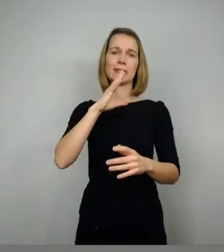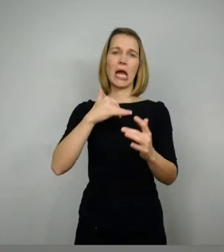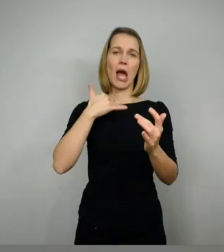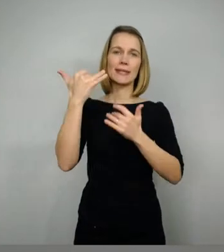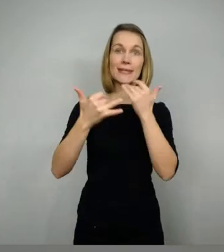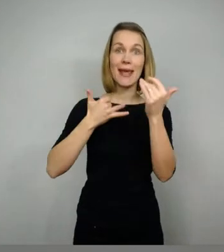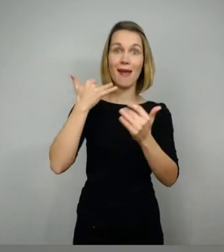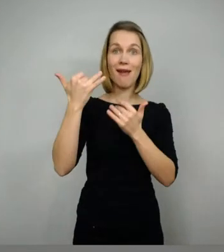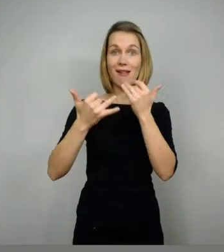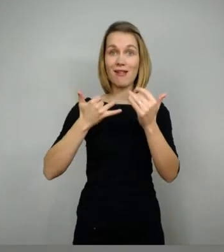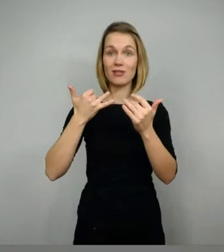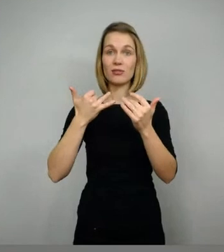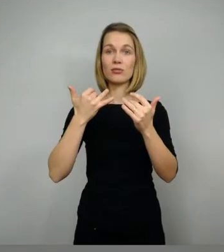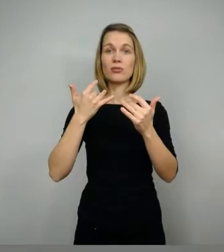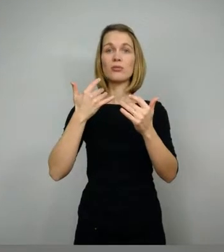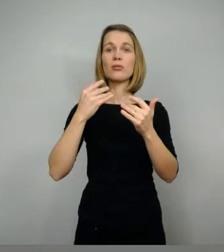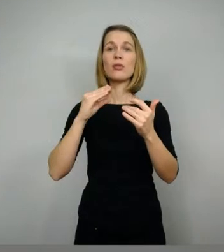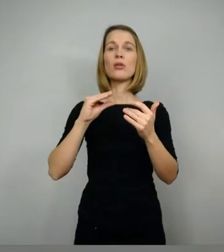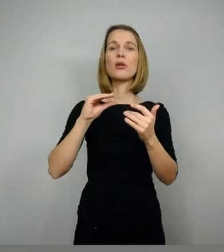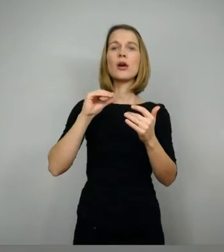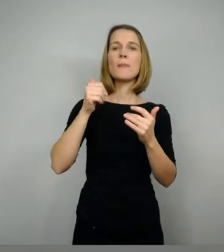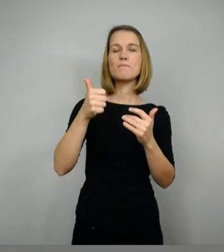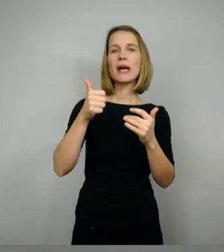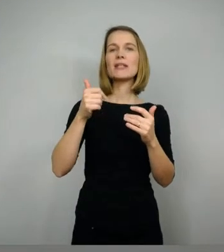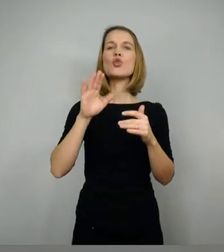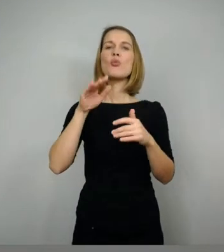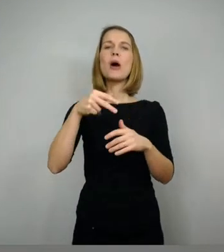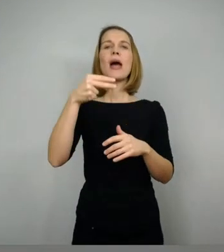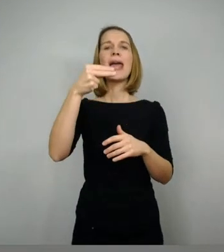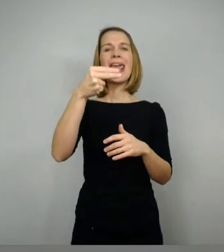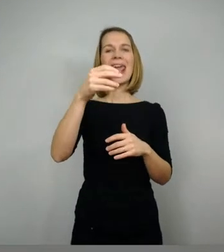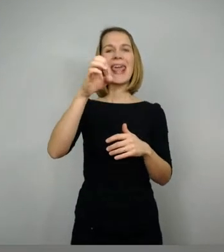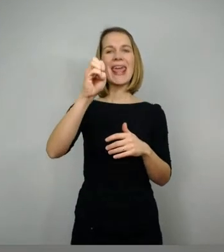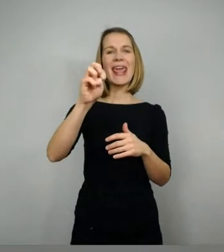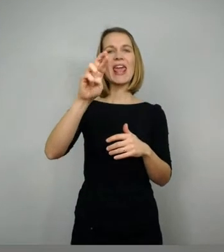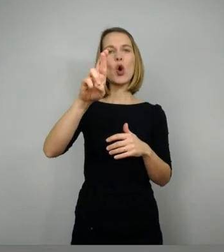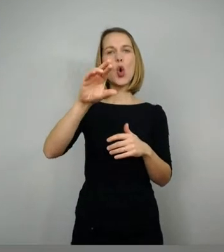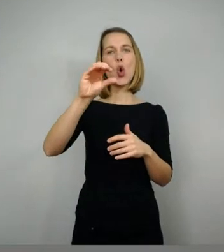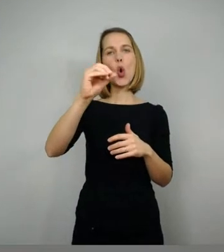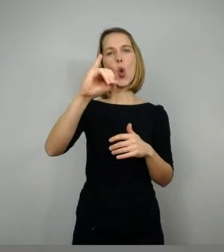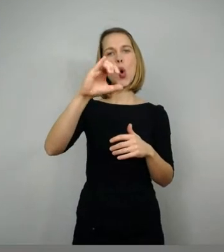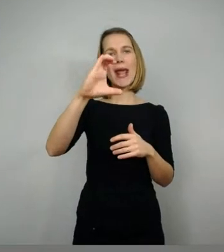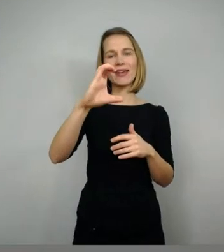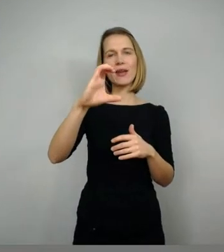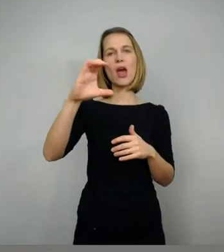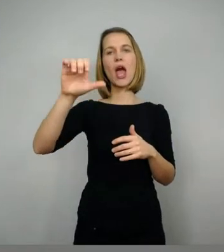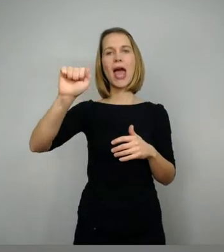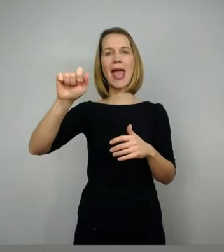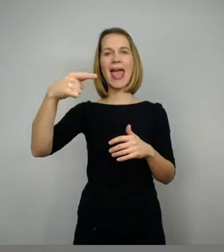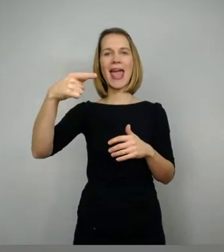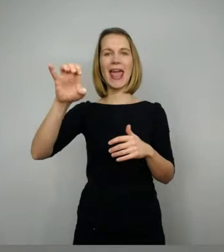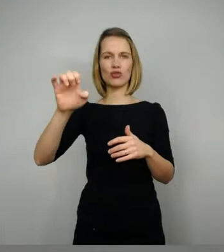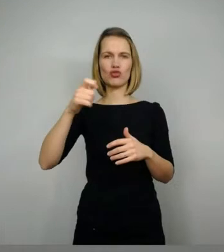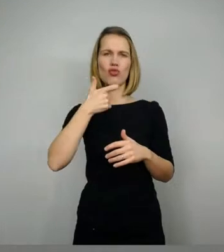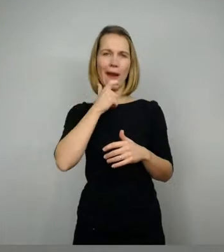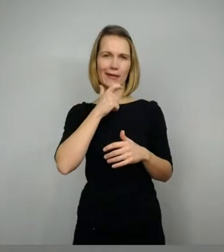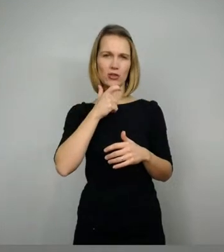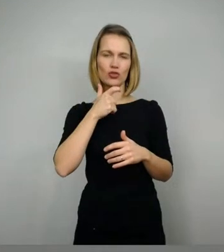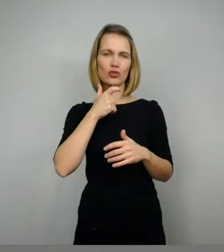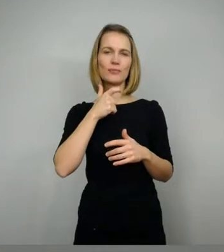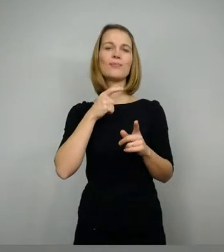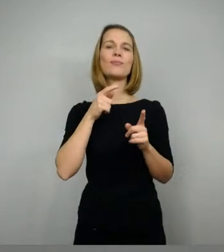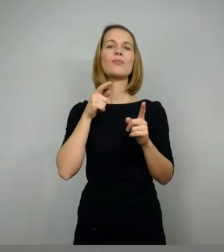meistens um ein sogenanntes Heroic Age, also um eine geraume Vorzeit. Und die ist für die deutsche Heldenepik vor allem die